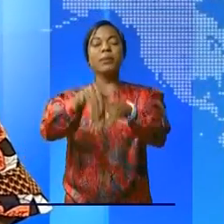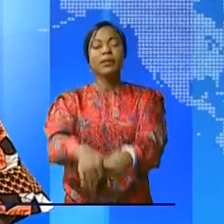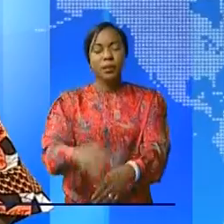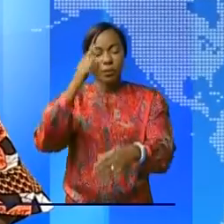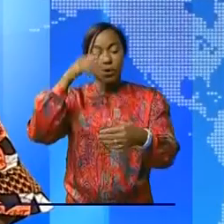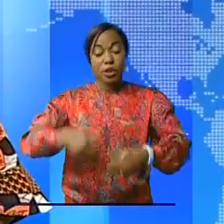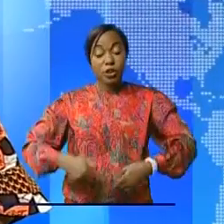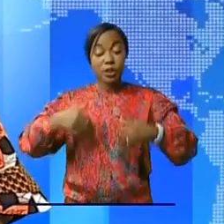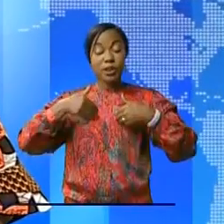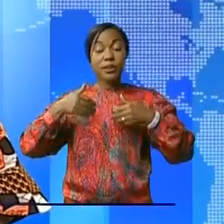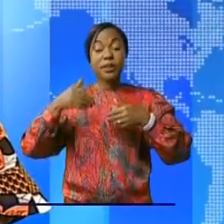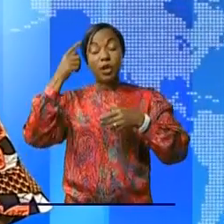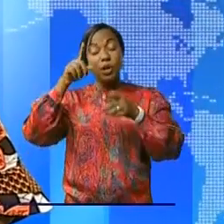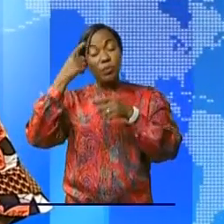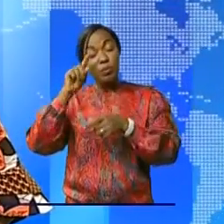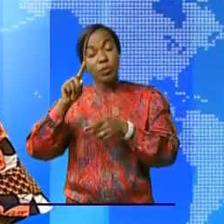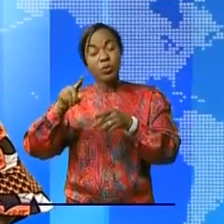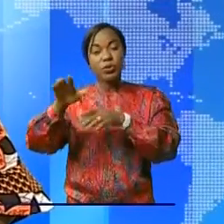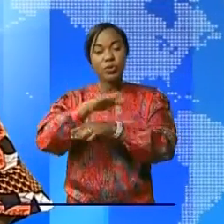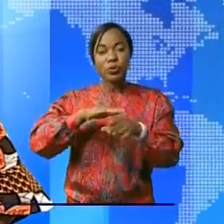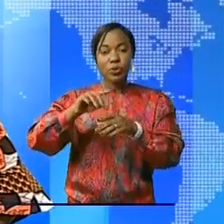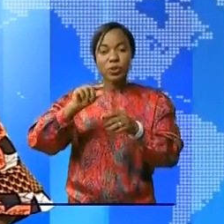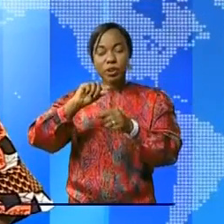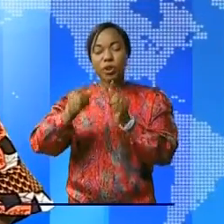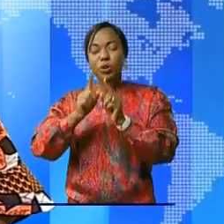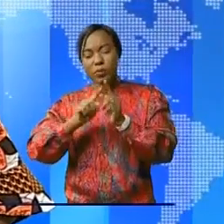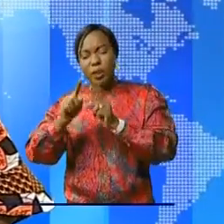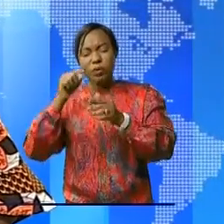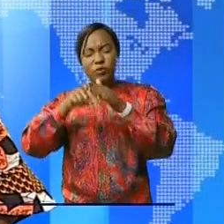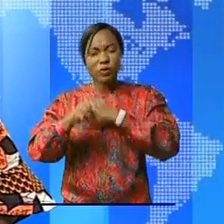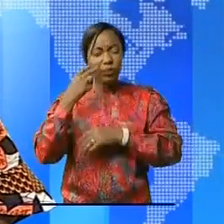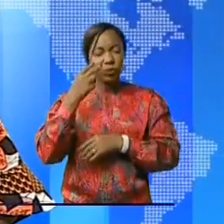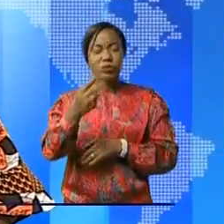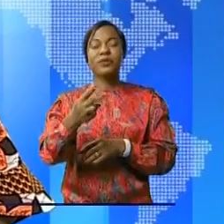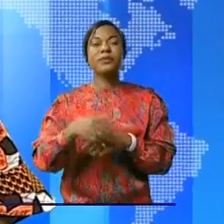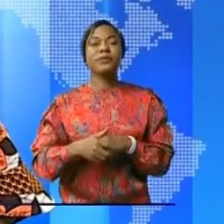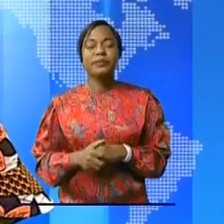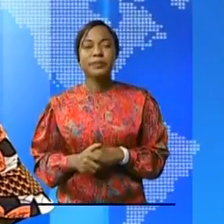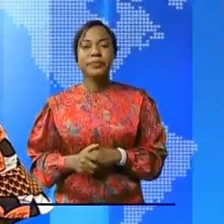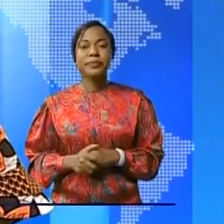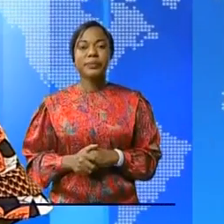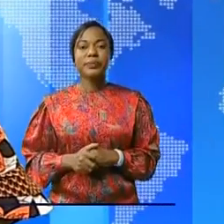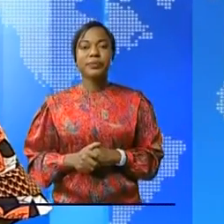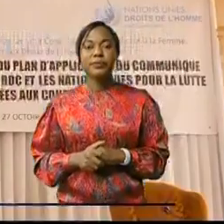jeunesse et violences basées sur les genres. Chantal Yelou Moulop, Rodé Panda, nous en parle.